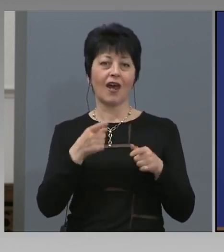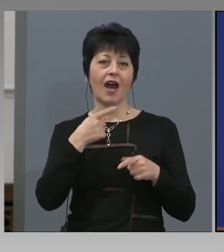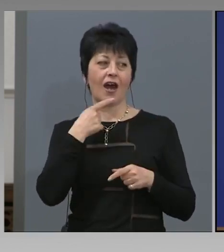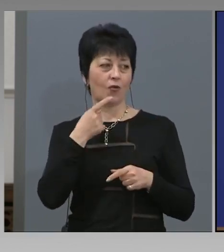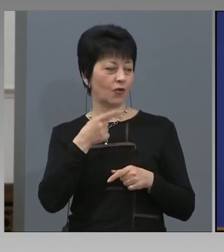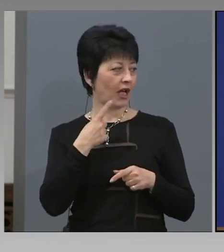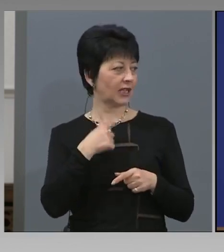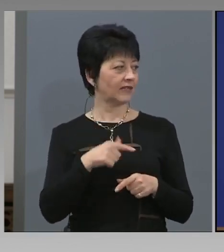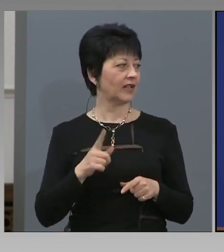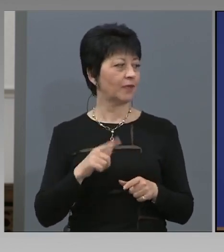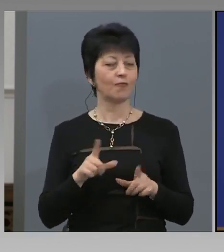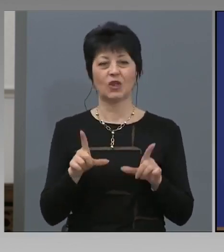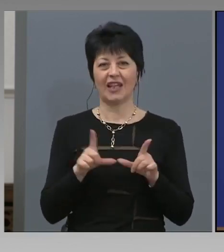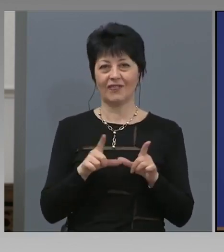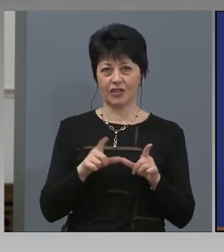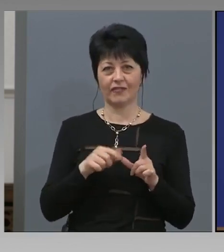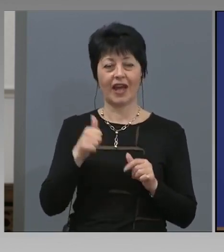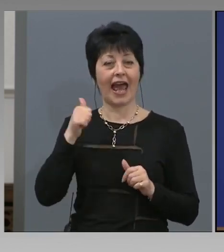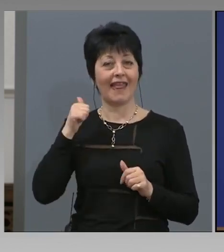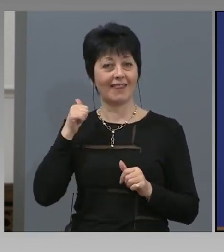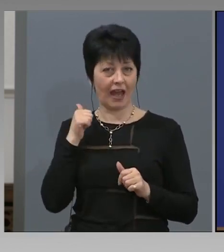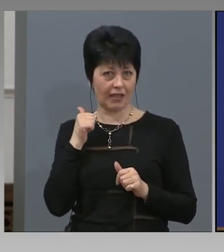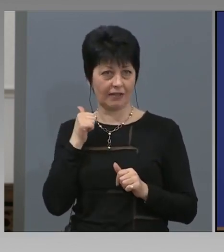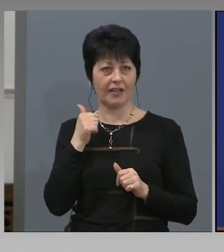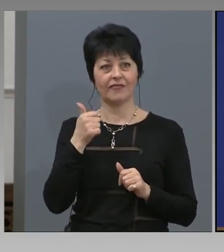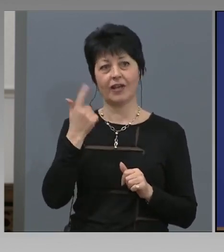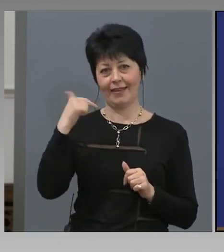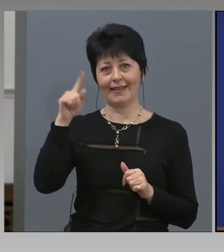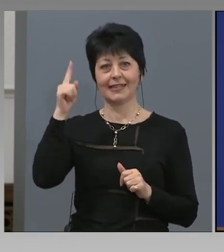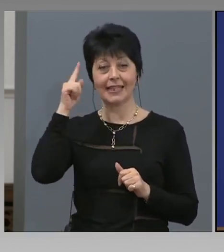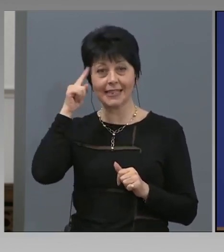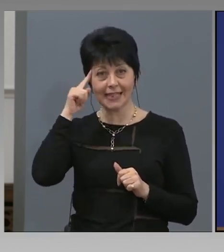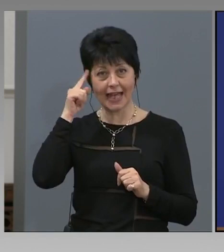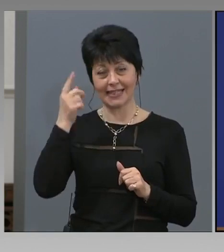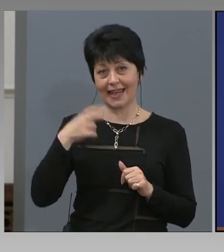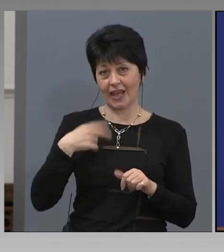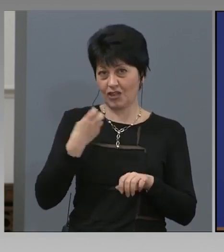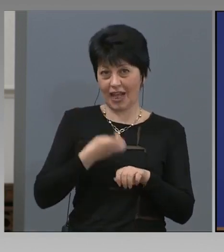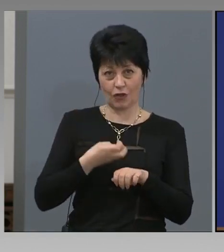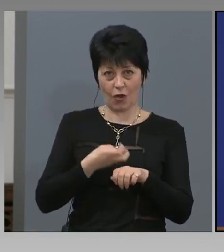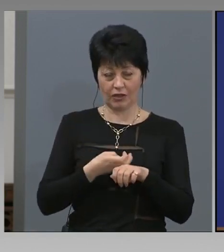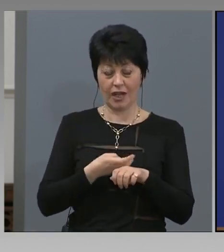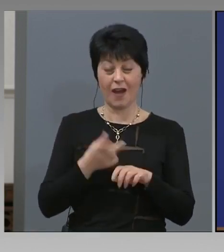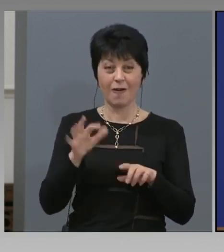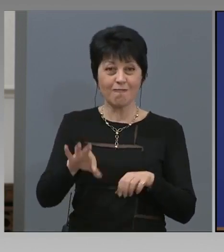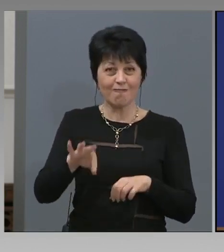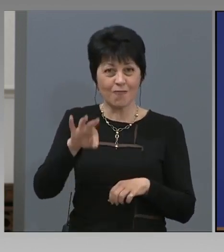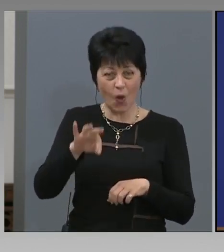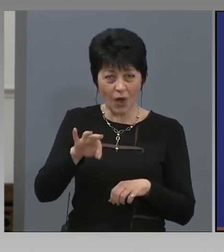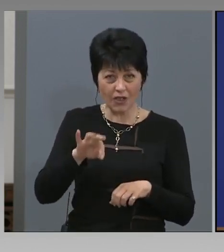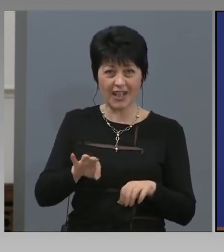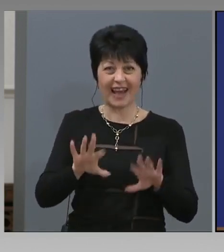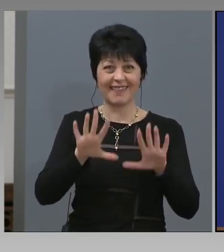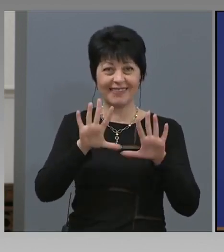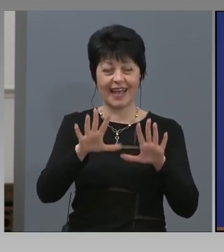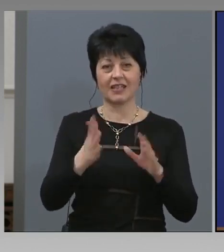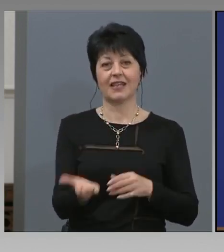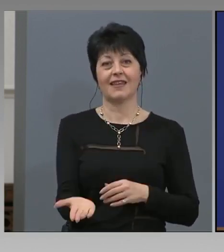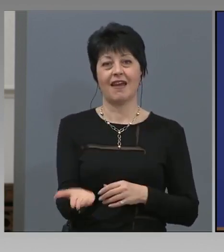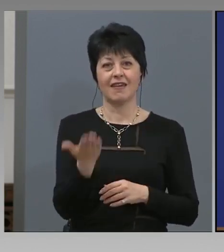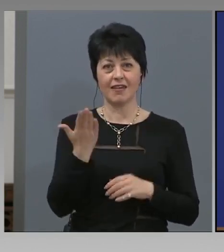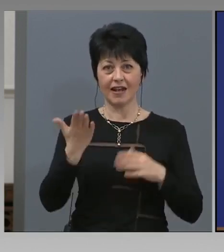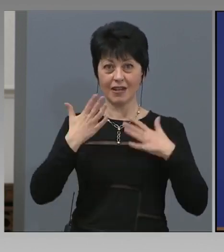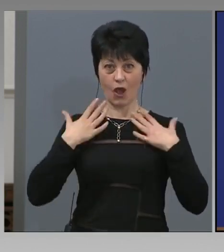да го знаят и Ананиев, нашите доктори на първа линия. И поръчват по 10 тиляди облекла, ако можем и на ден да